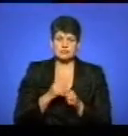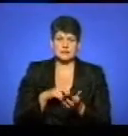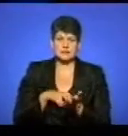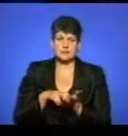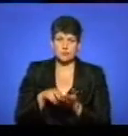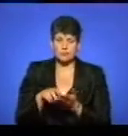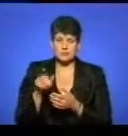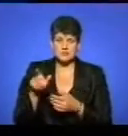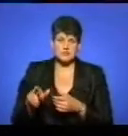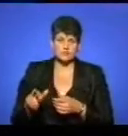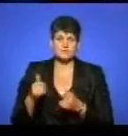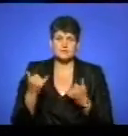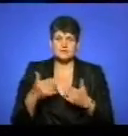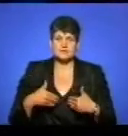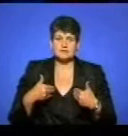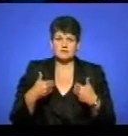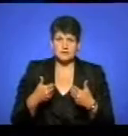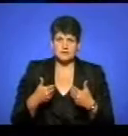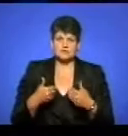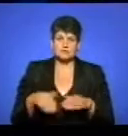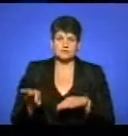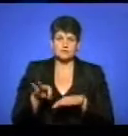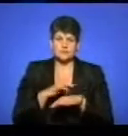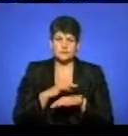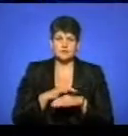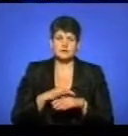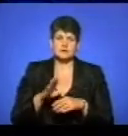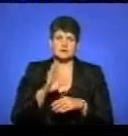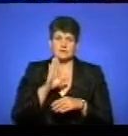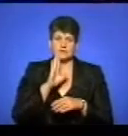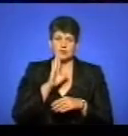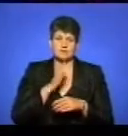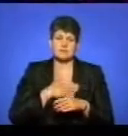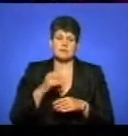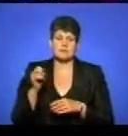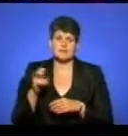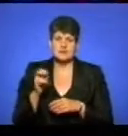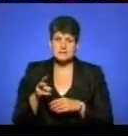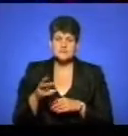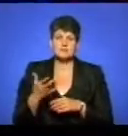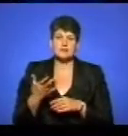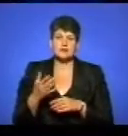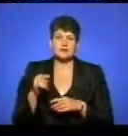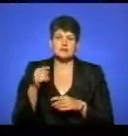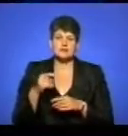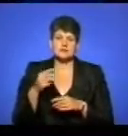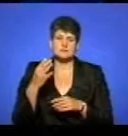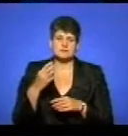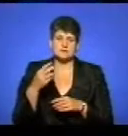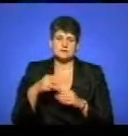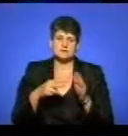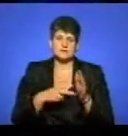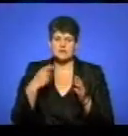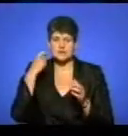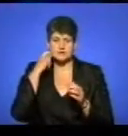Цю прочу ми присвячуємо вінчанням моїй племінниці. Вона 2 серпня вінчається. 14-річний Володимир Ястремський зі Львова